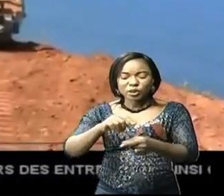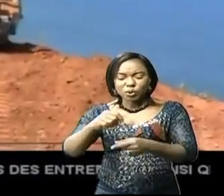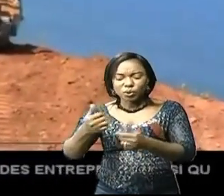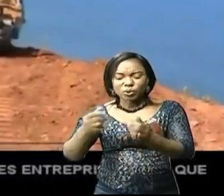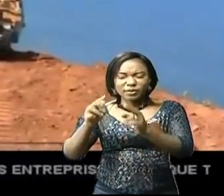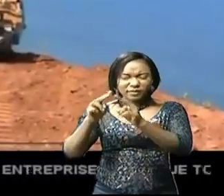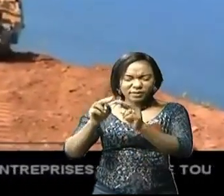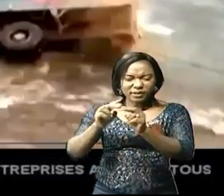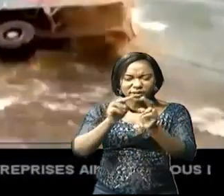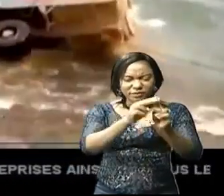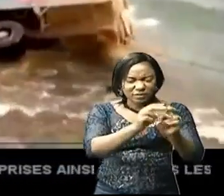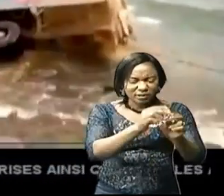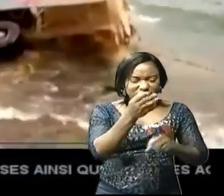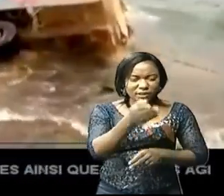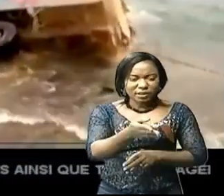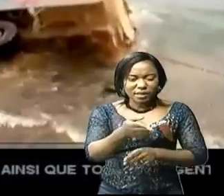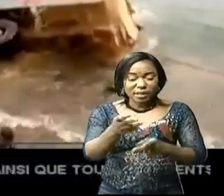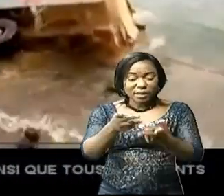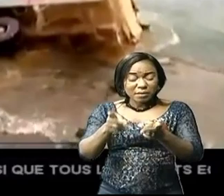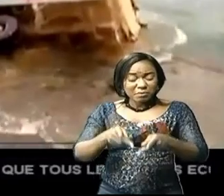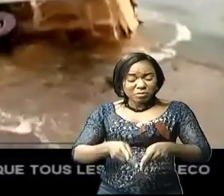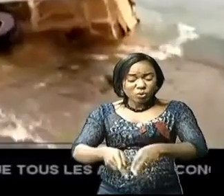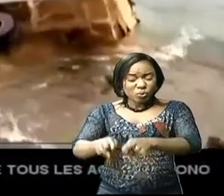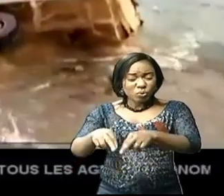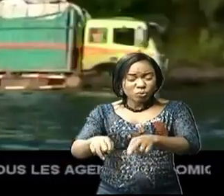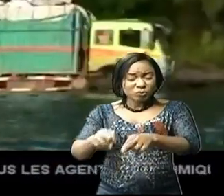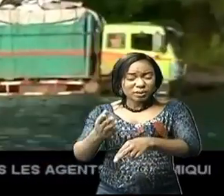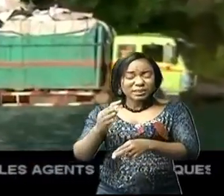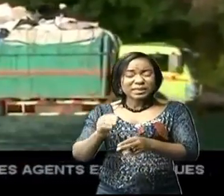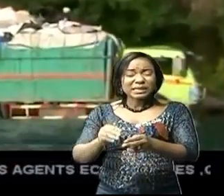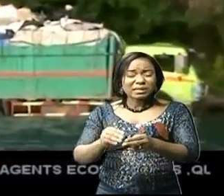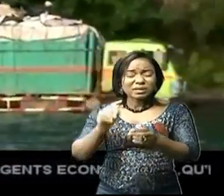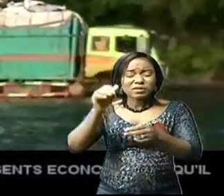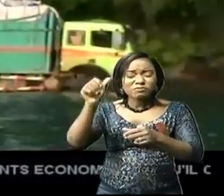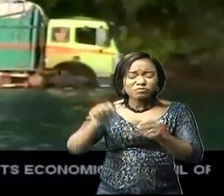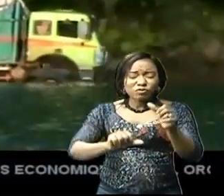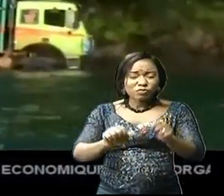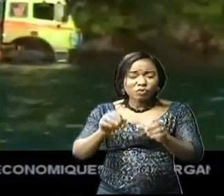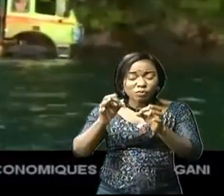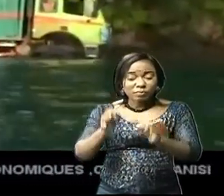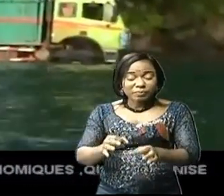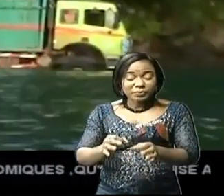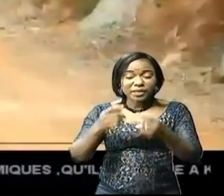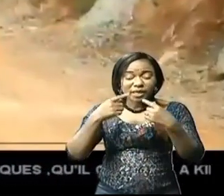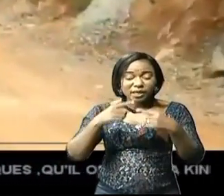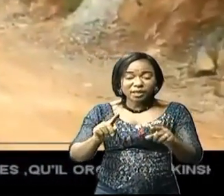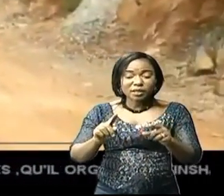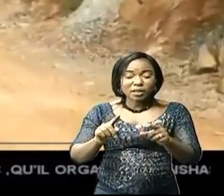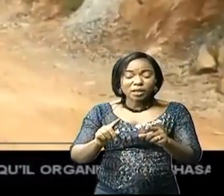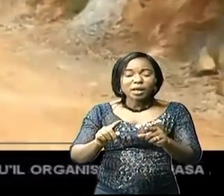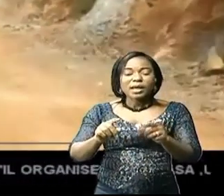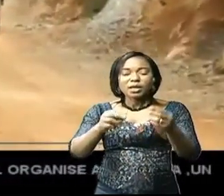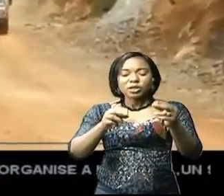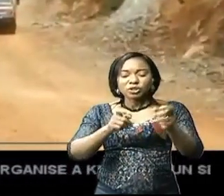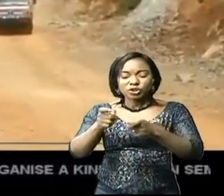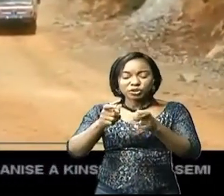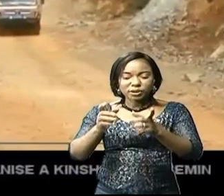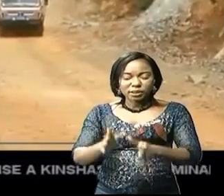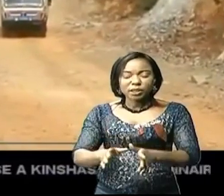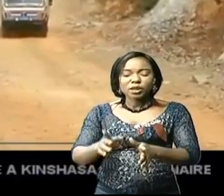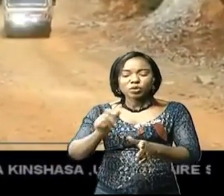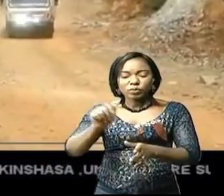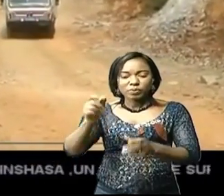tronçons qui étaient plus dangereux sur la route nationale numéro 5. L'annonce est du directeur provincial de l'office de route, l'ingénieur Anissi